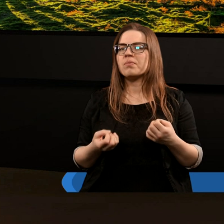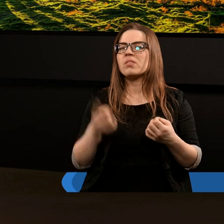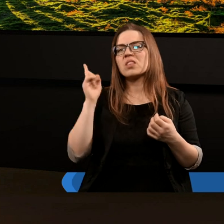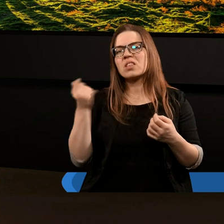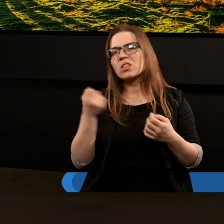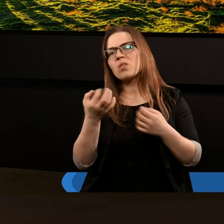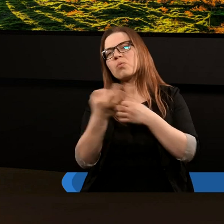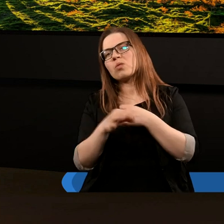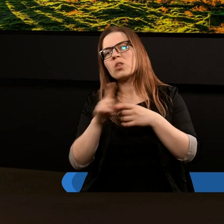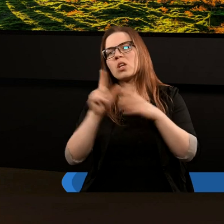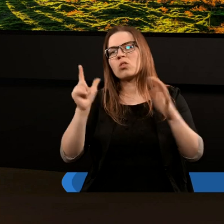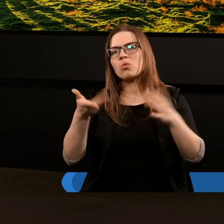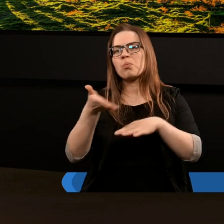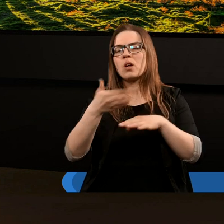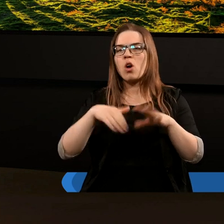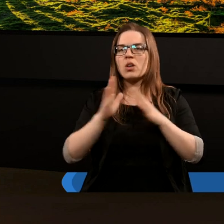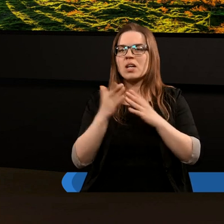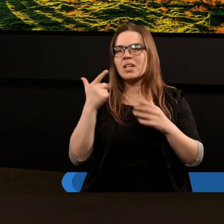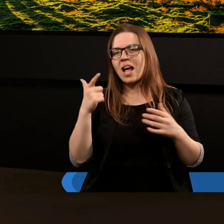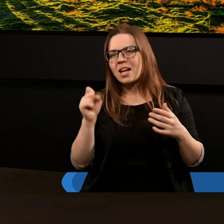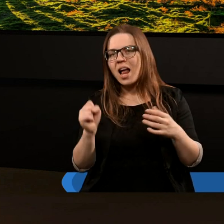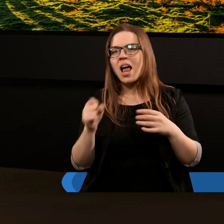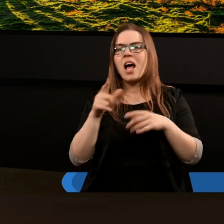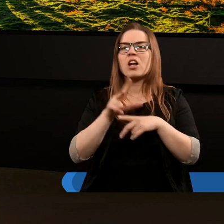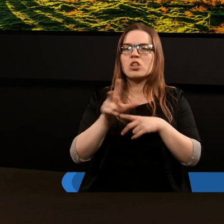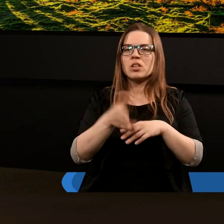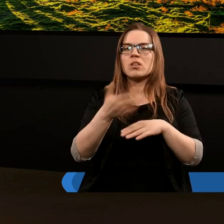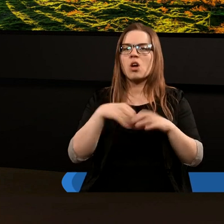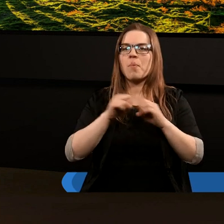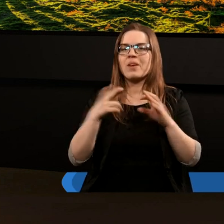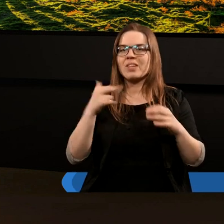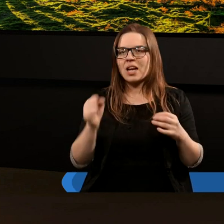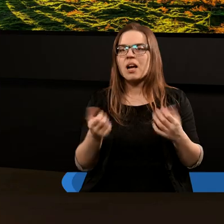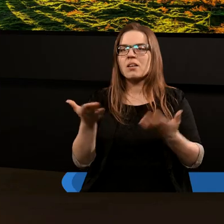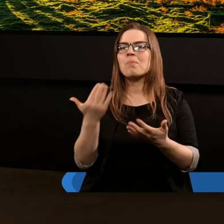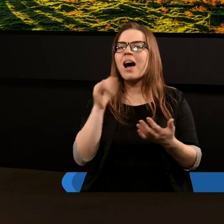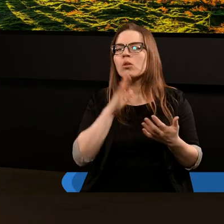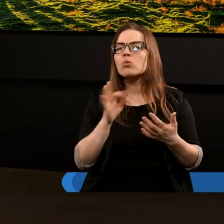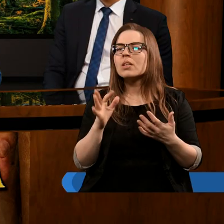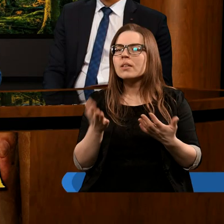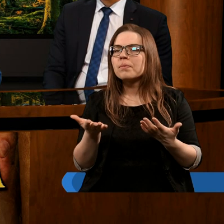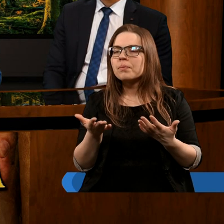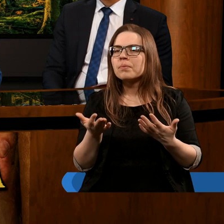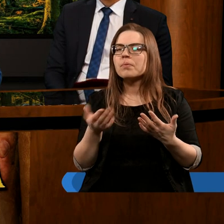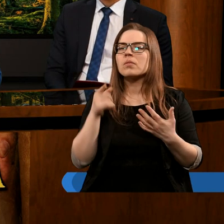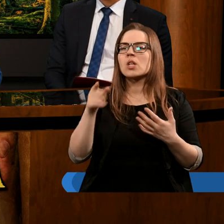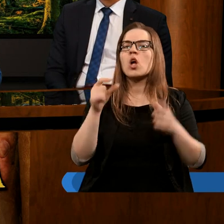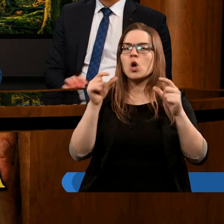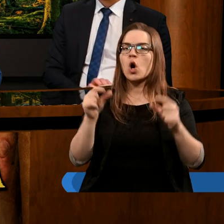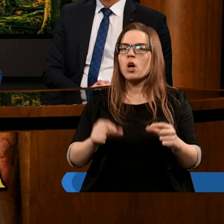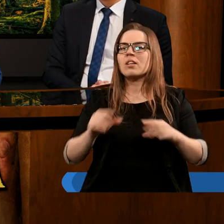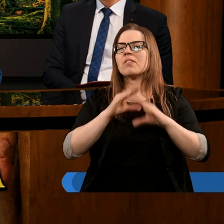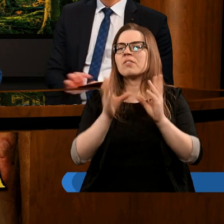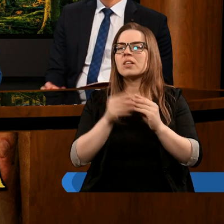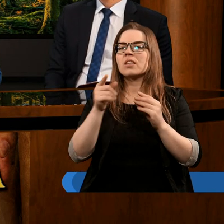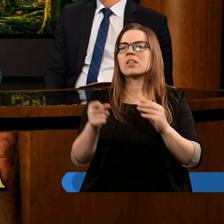Trzeba by wtedy studiować jednak ten VII rozdział Księgi Daniela, ewentualnie XIII rozdział Księgi Objawienia. Tak, Mariuszu? Myślę, że w kontekście